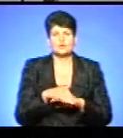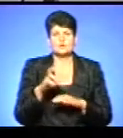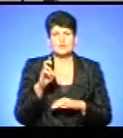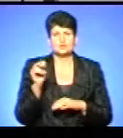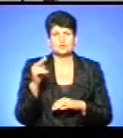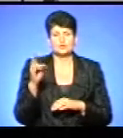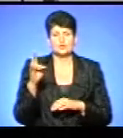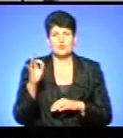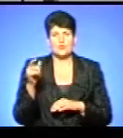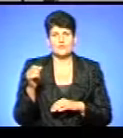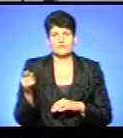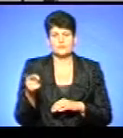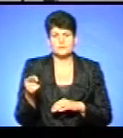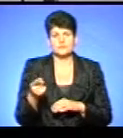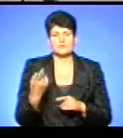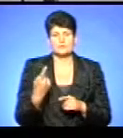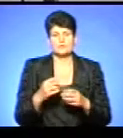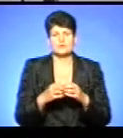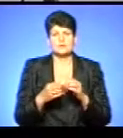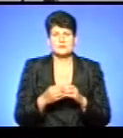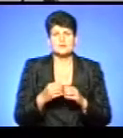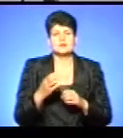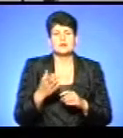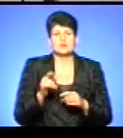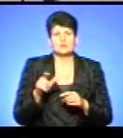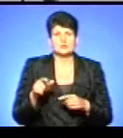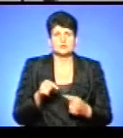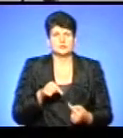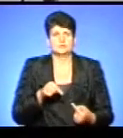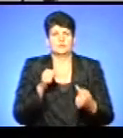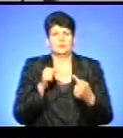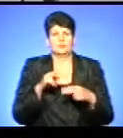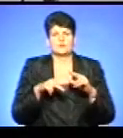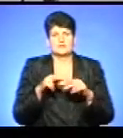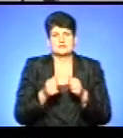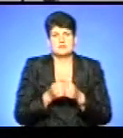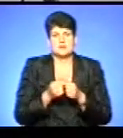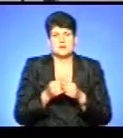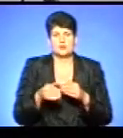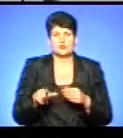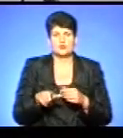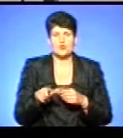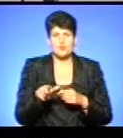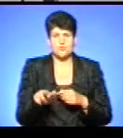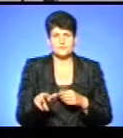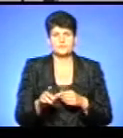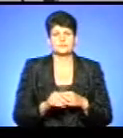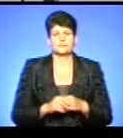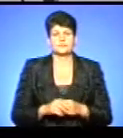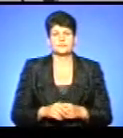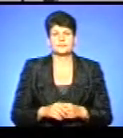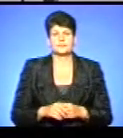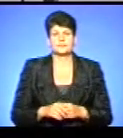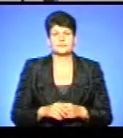однієї із протестувальників Світлани Троян, люди протестували проти будівництва біля дороги. Там була наша кореспондент Соломія